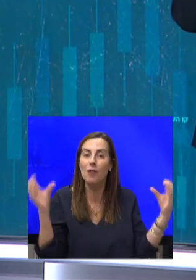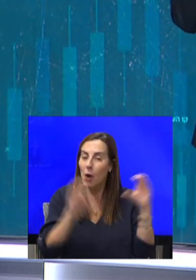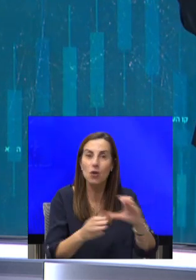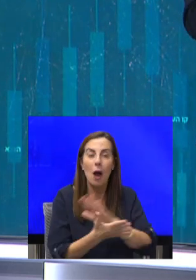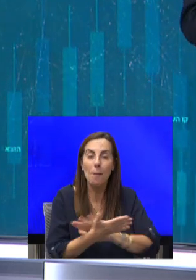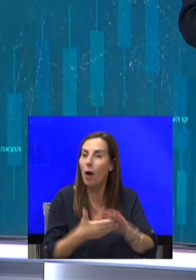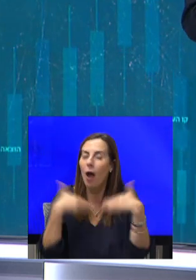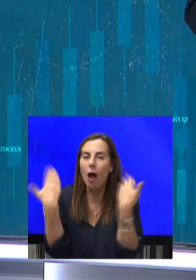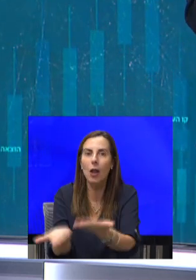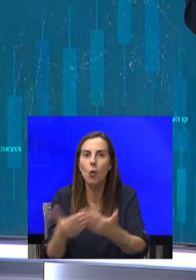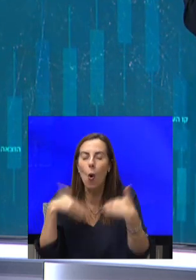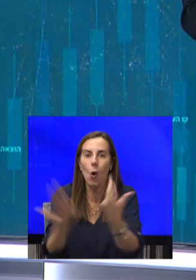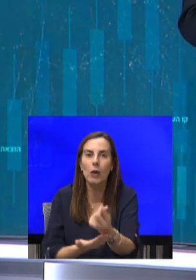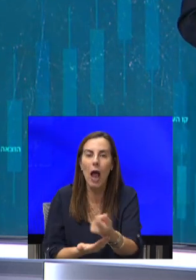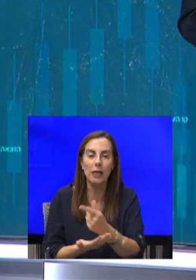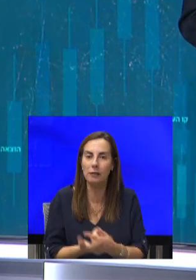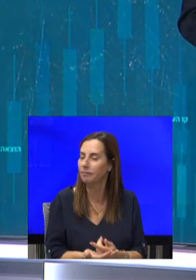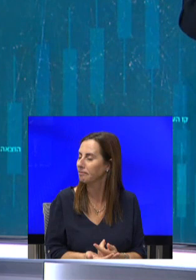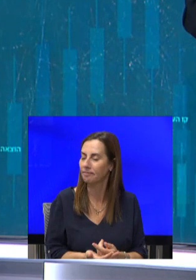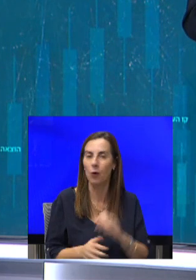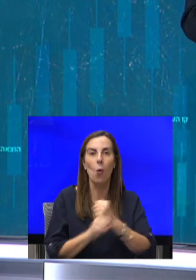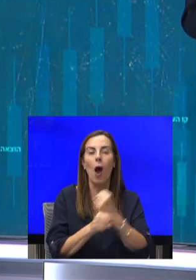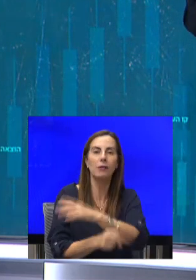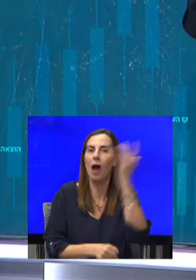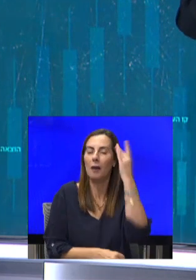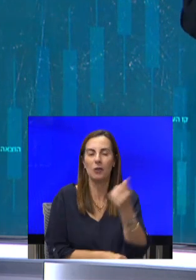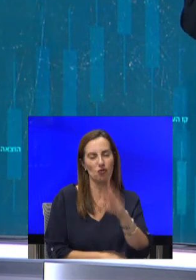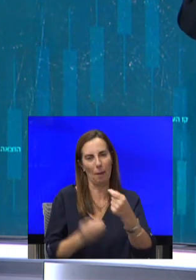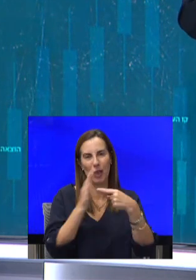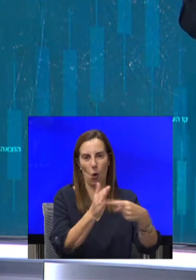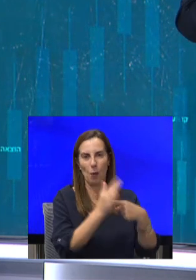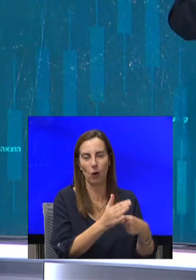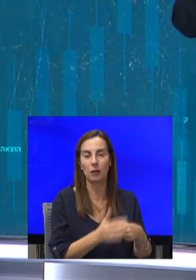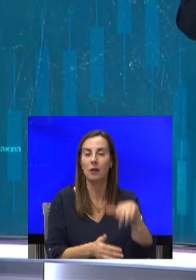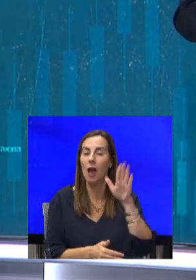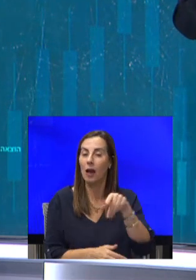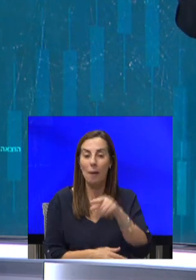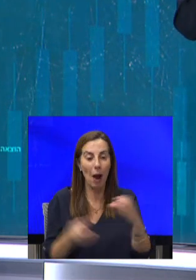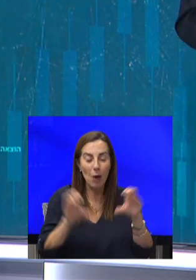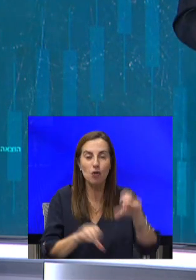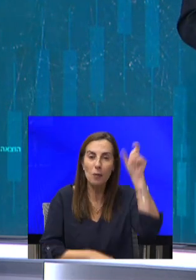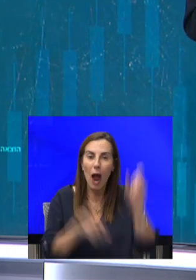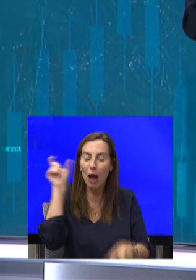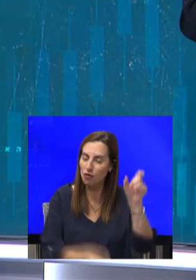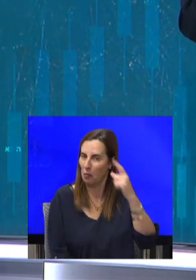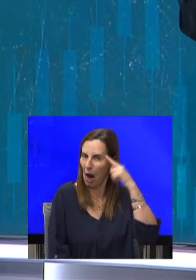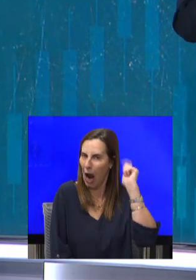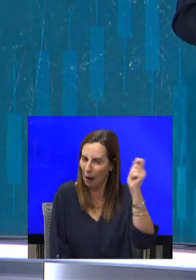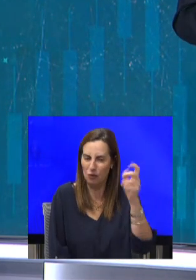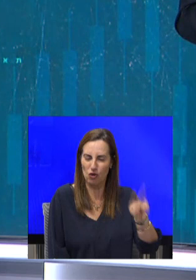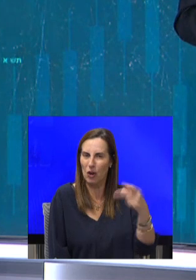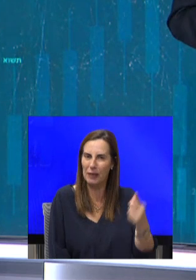הכסף שלהם מה שהוא רוצה. יש עוד המון דוגמאות. גם בהן המשקיעים הם תמיד אנשים חכמים ועם כסף, ועם עבודה מכובדת,